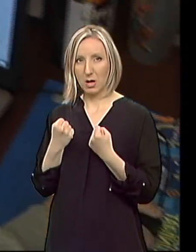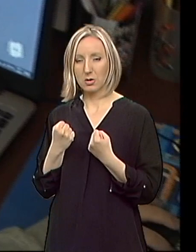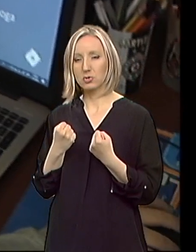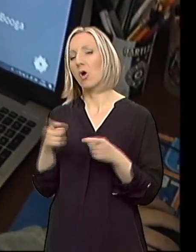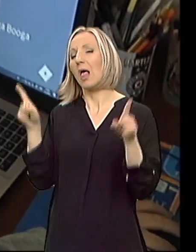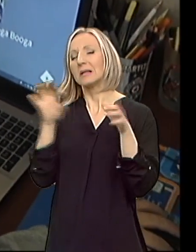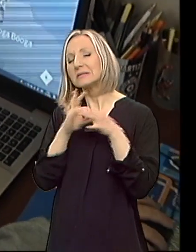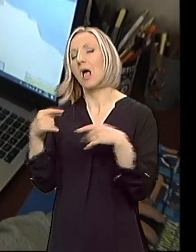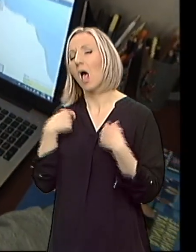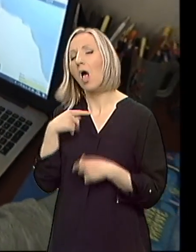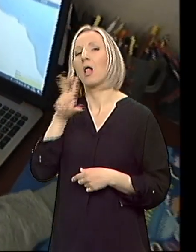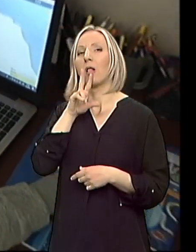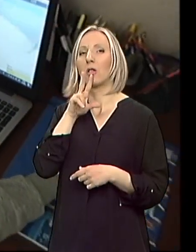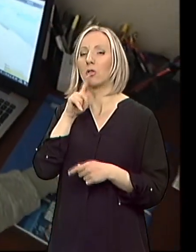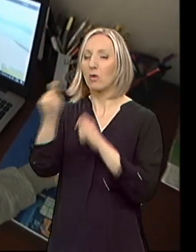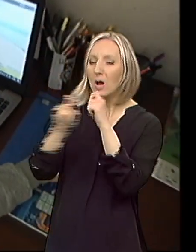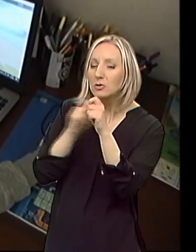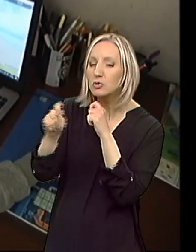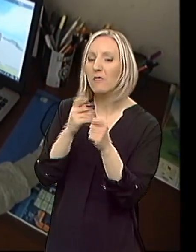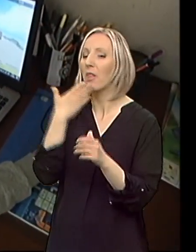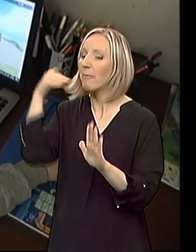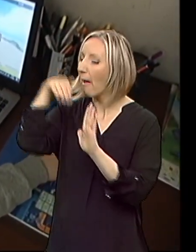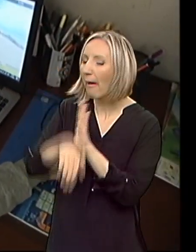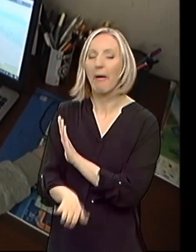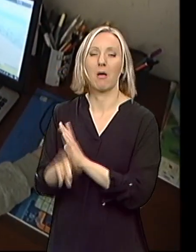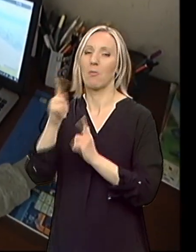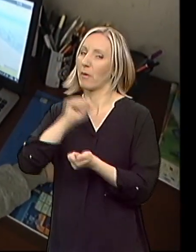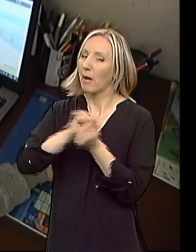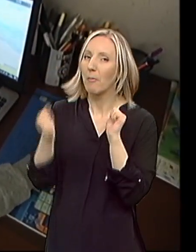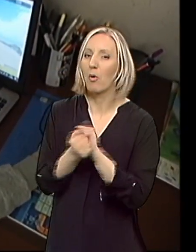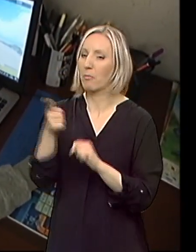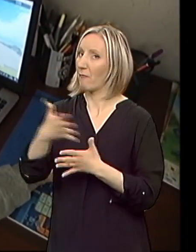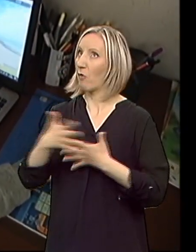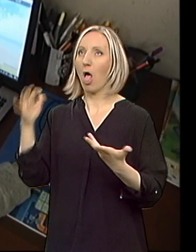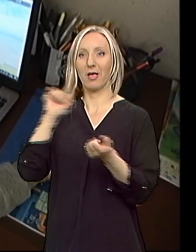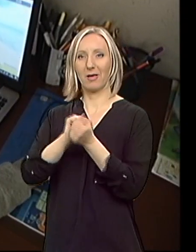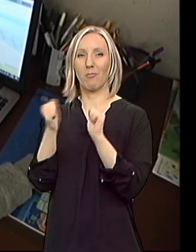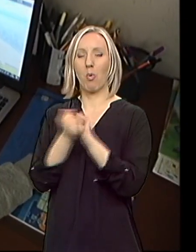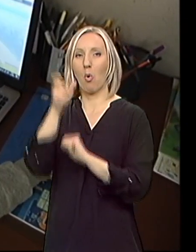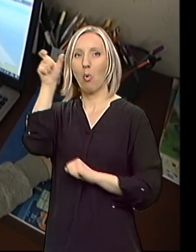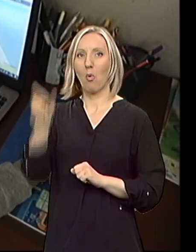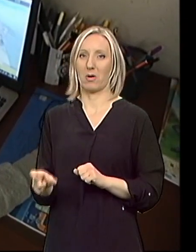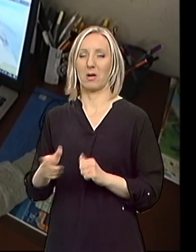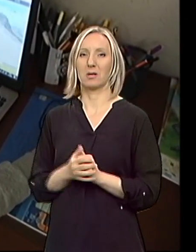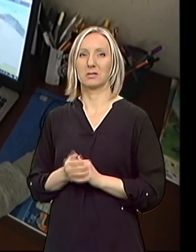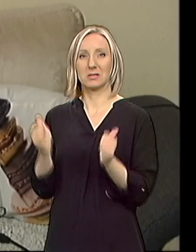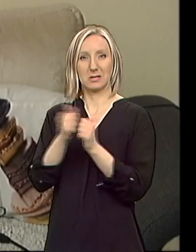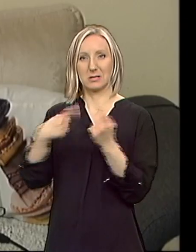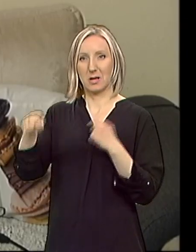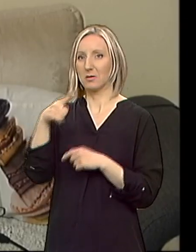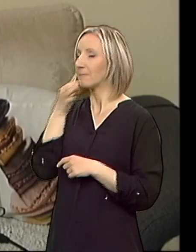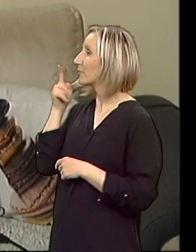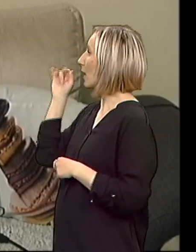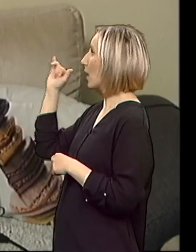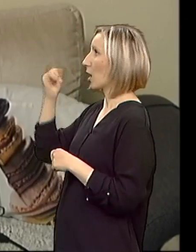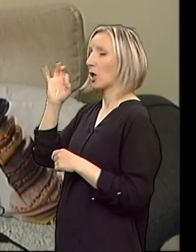-stop pričamo, nema padova, rekla sam moramo da se borimo i on je posto veliki borac zajedno sa nama. Jovene, koliko godina ti